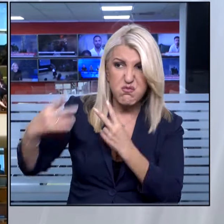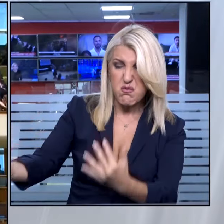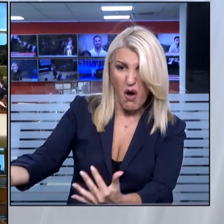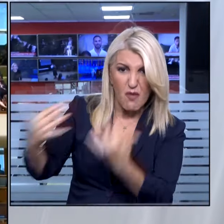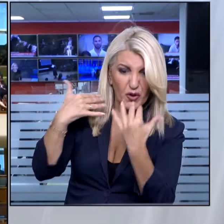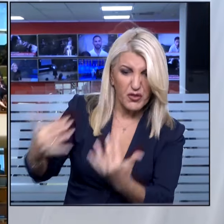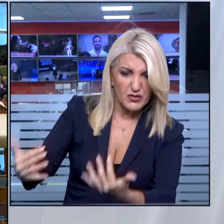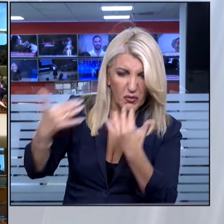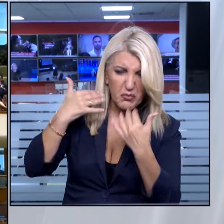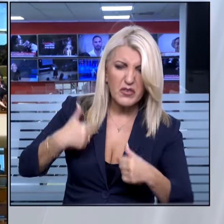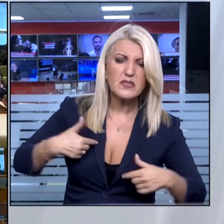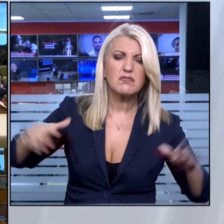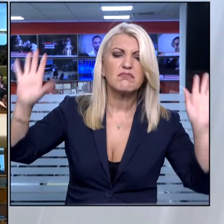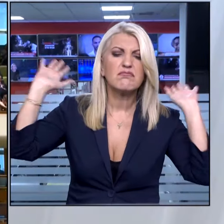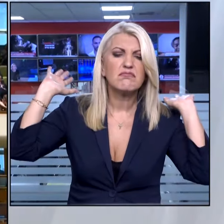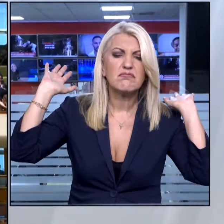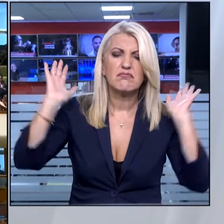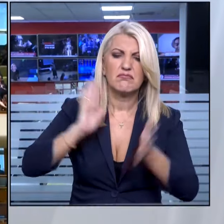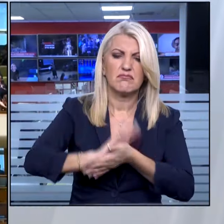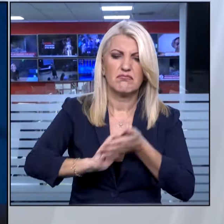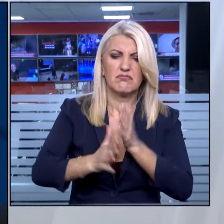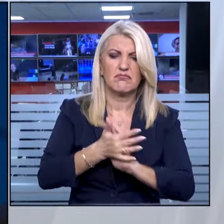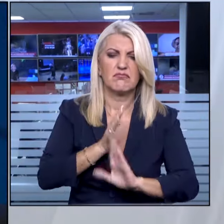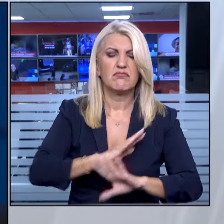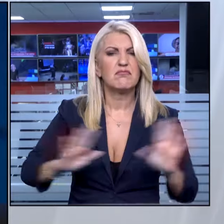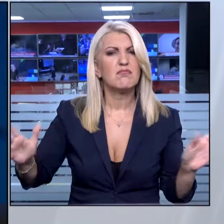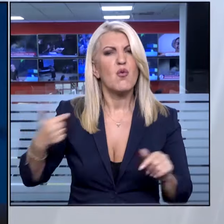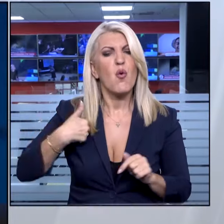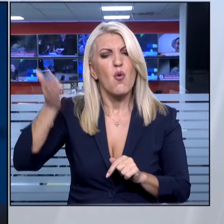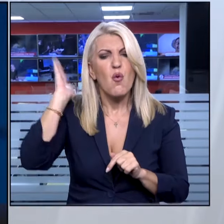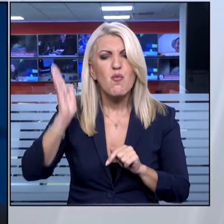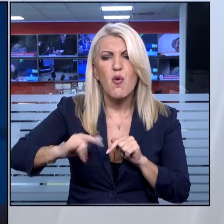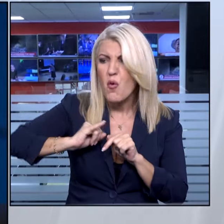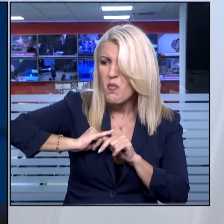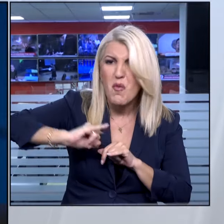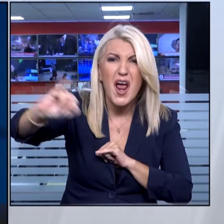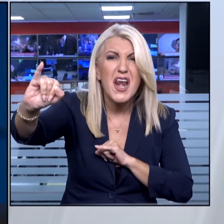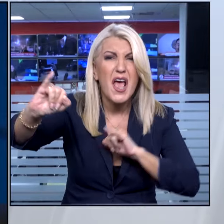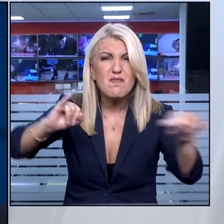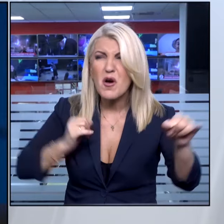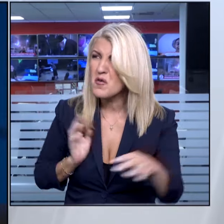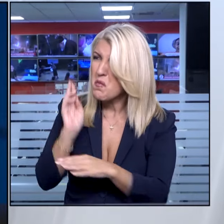Υπότιτλοι εξαλότητας με το Ισραήλ, διεύτερη.